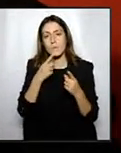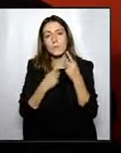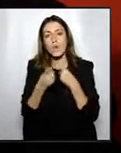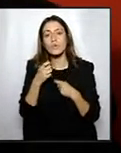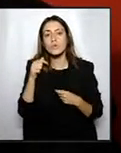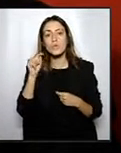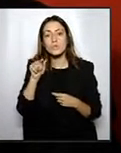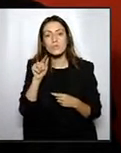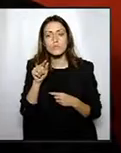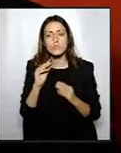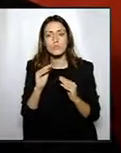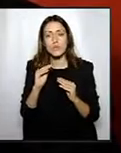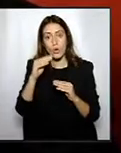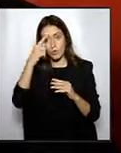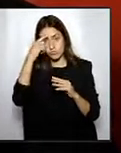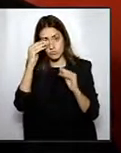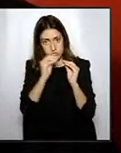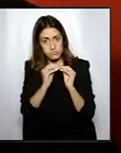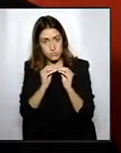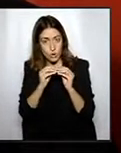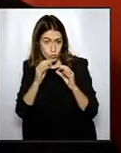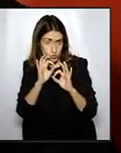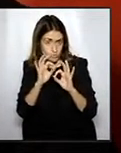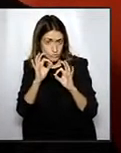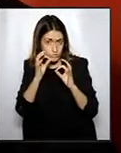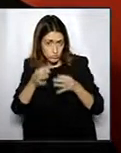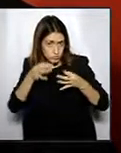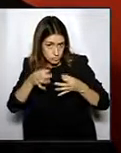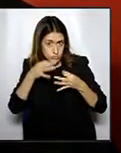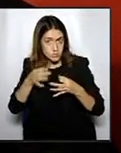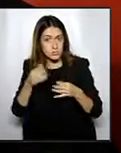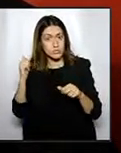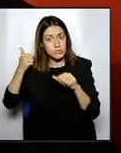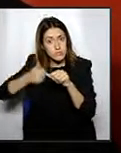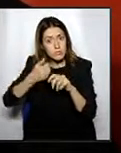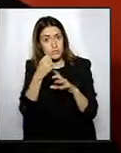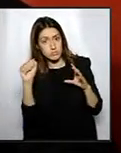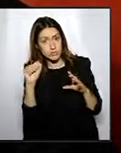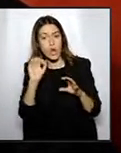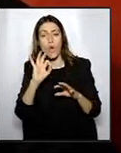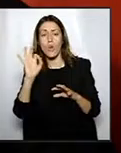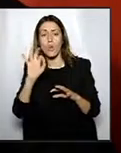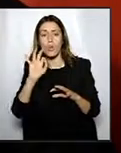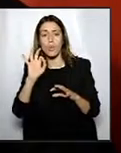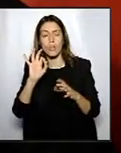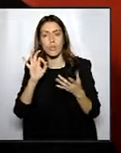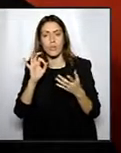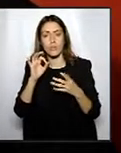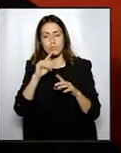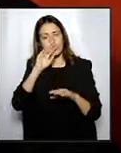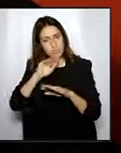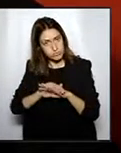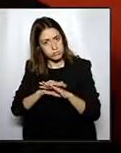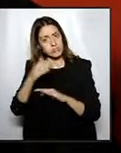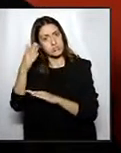vostè serà coherent amb el que sempre ha pensat i el que sempre ha defensat, i en aquest cas desobligarà la sentència, o vostè aquí claudicarà